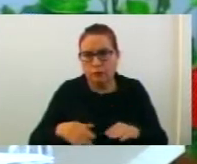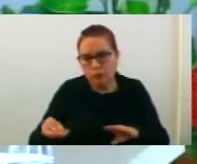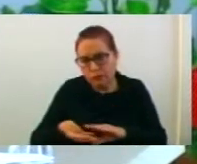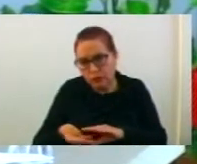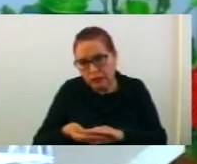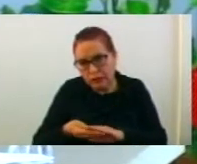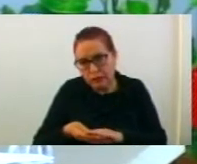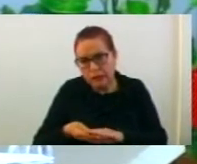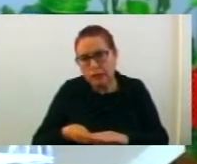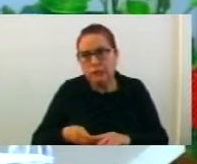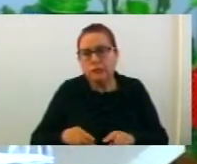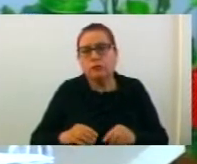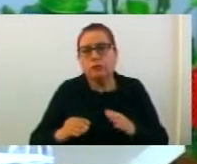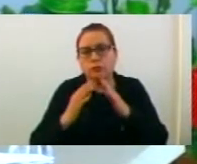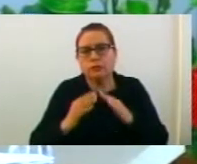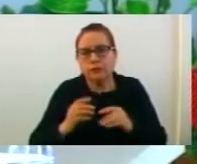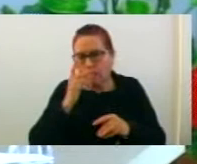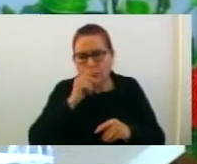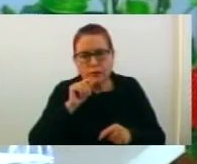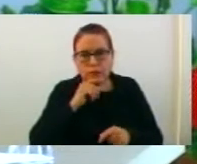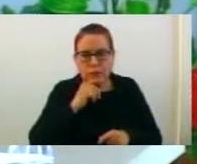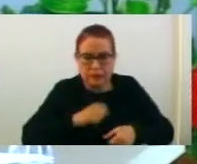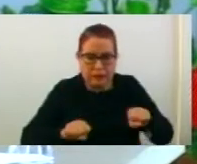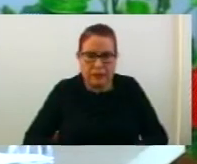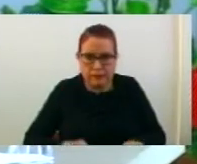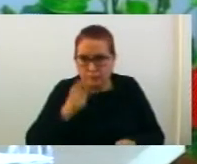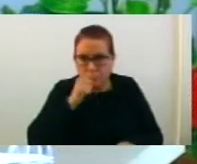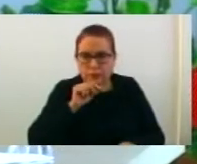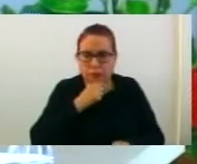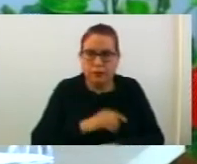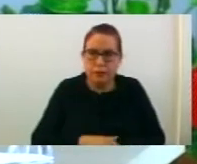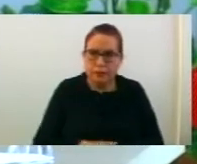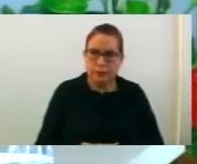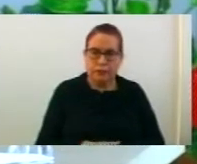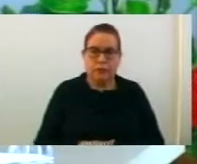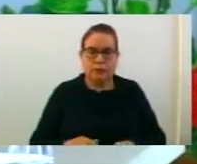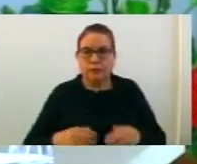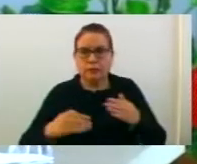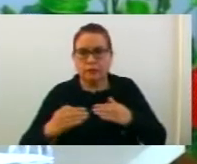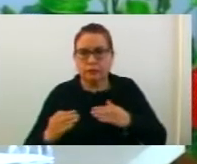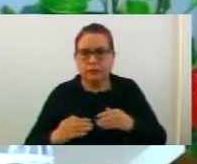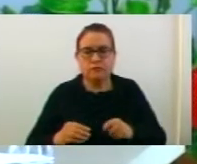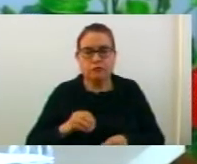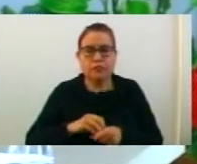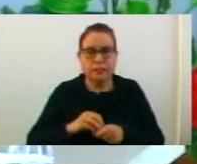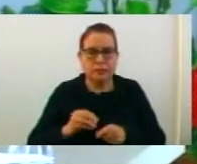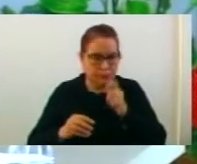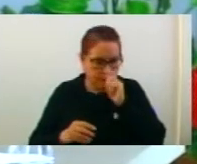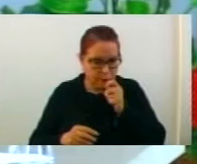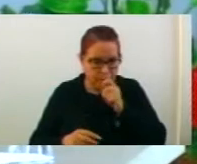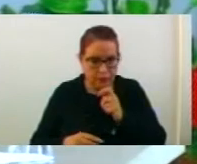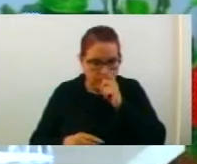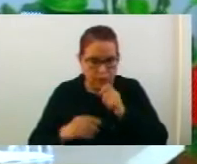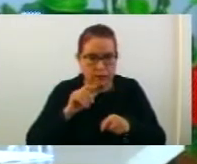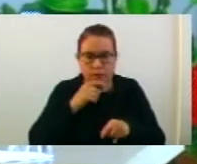закуп на објакти во СОЪТОТ на Община Струмица. Предлога отлуката беше на дневе ред на седницата на Комисията за финанси, и буджет и